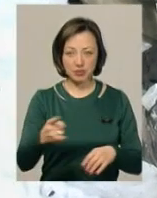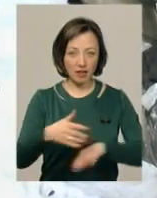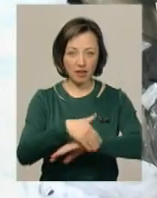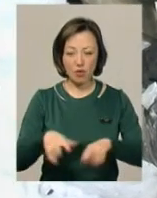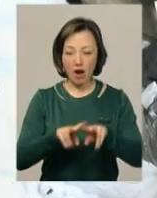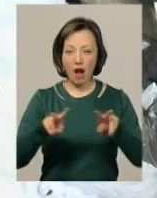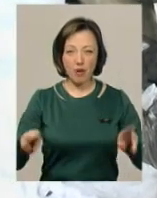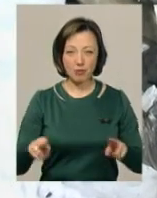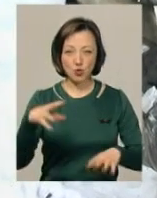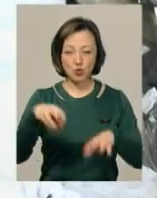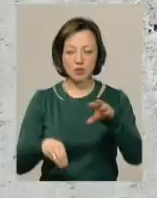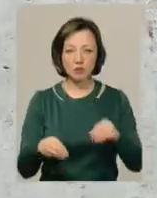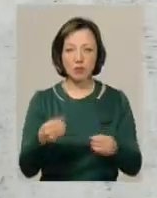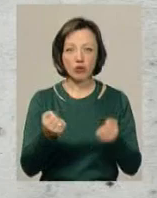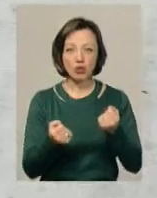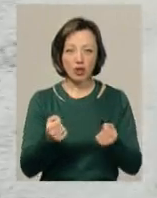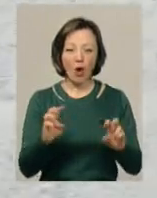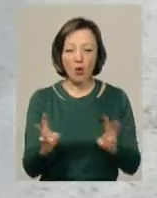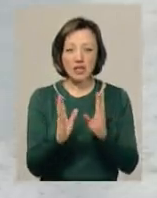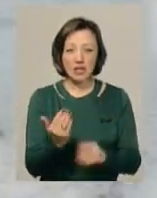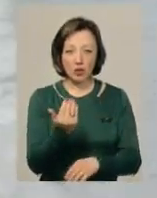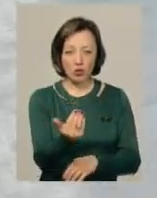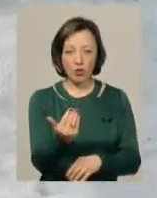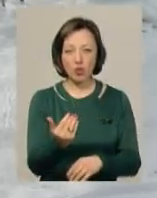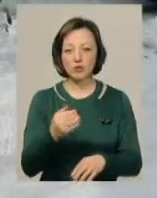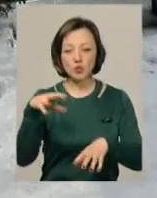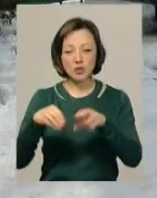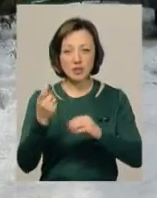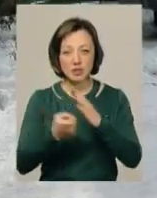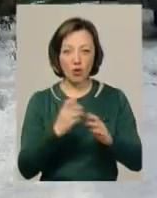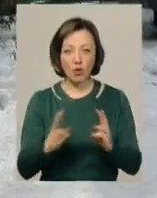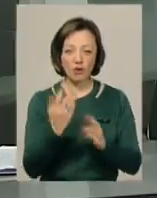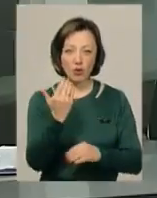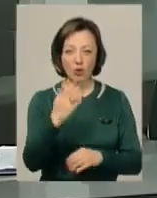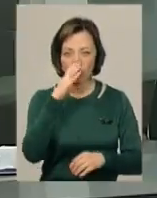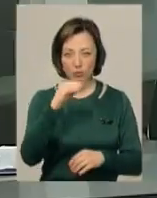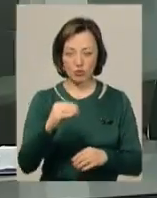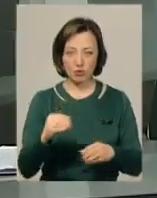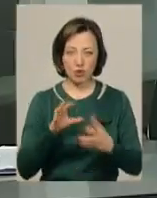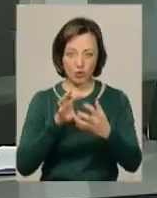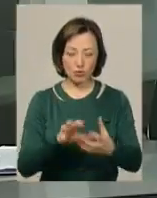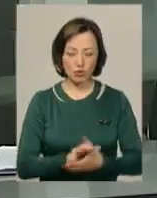а горіла лише тільки його автівка. Від сусідів чоловік і дізнався, що горить його мікроавтобус.